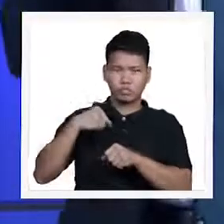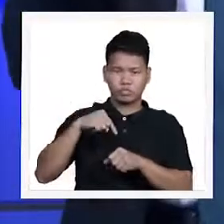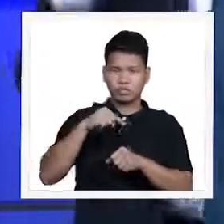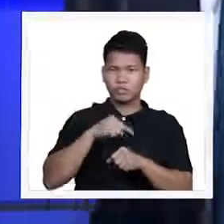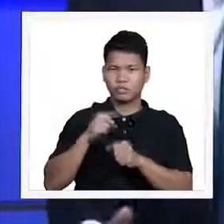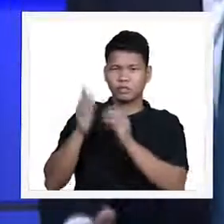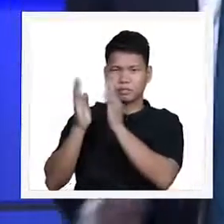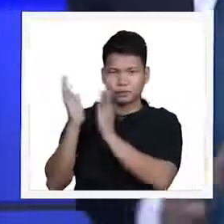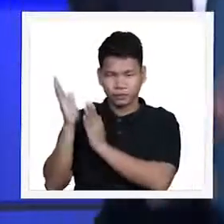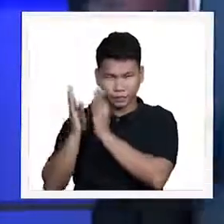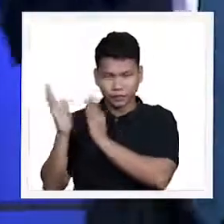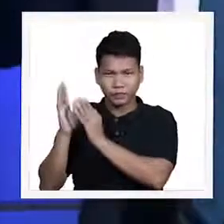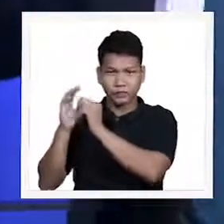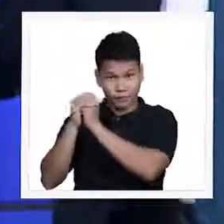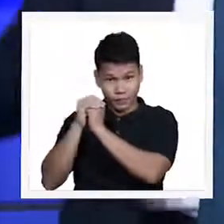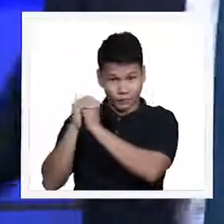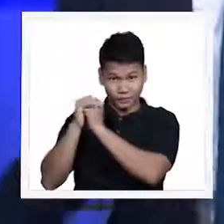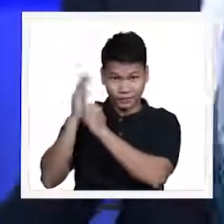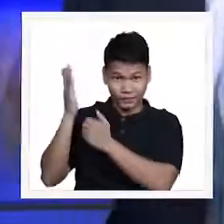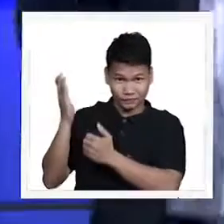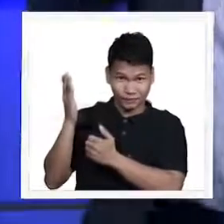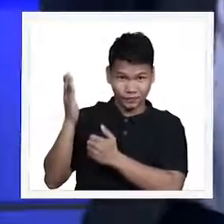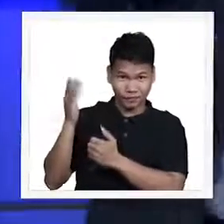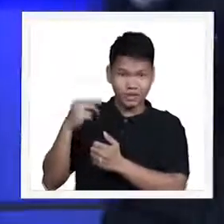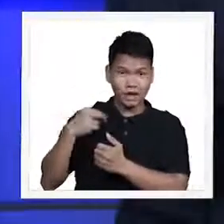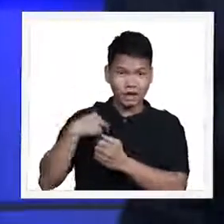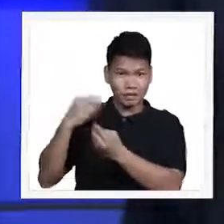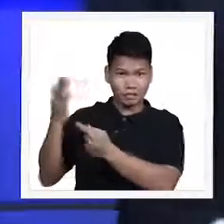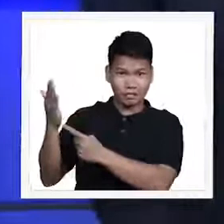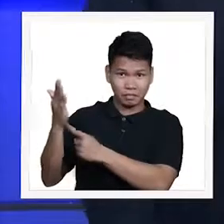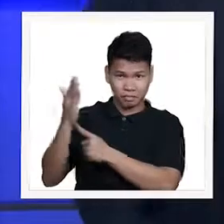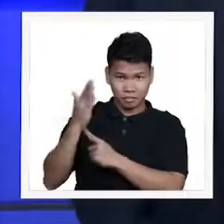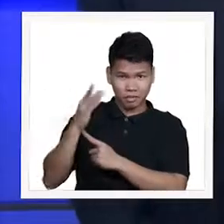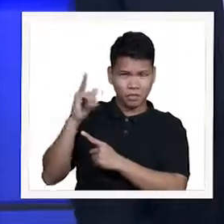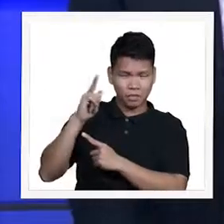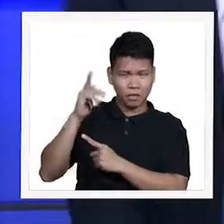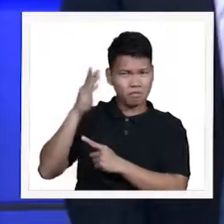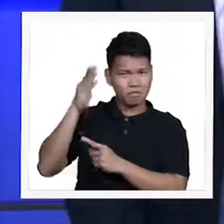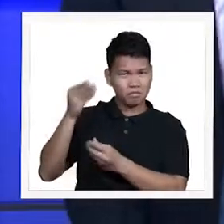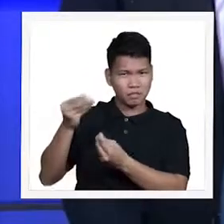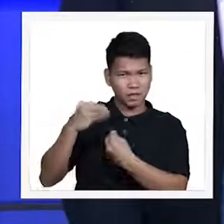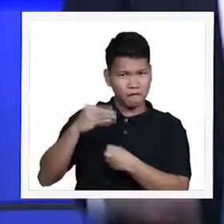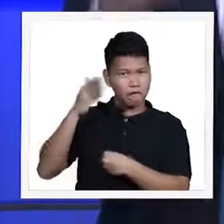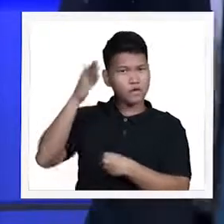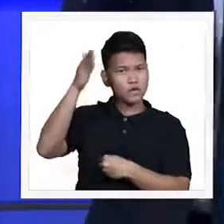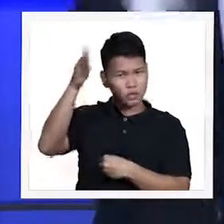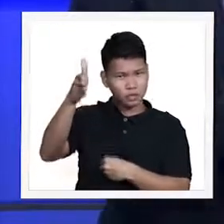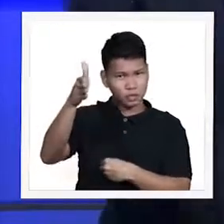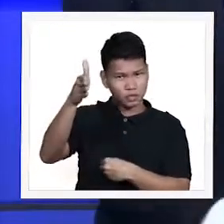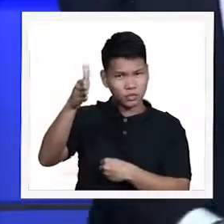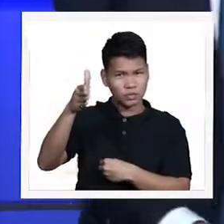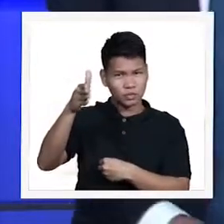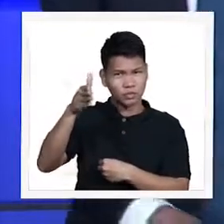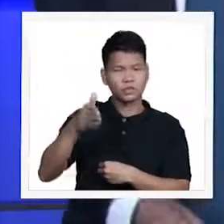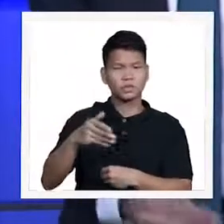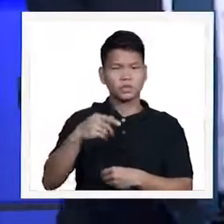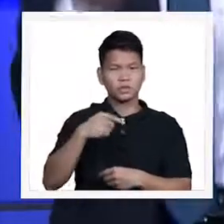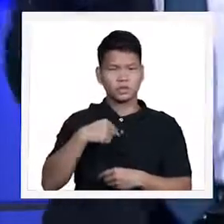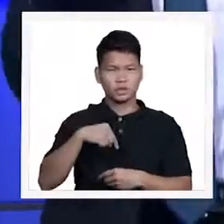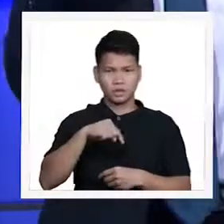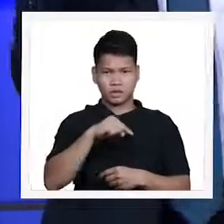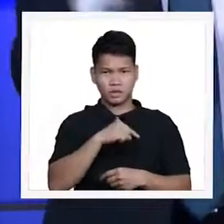nagbibigyan tayo ang napakaliwanag na future sure at para sa ating